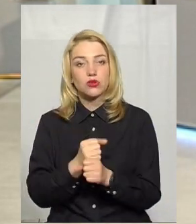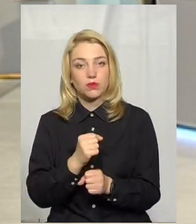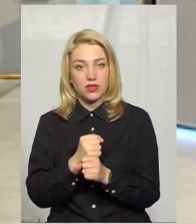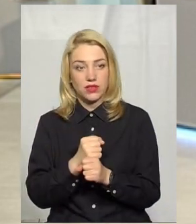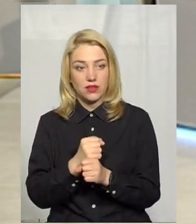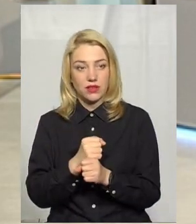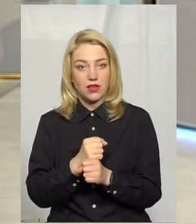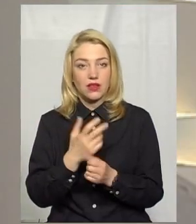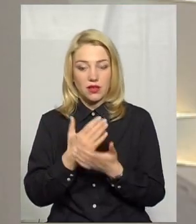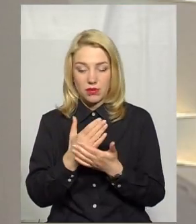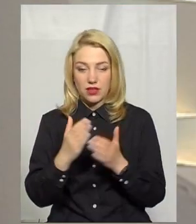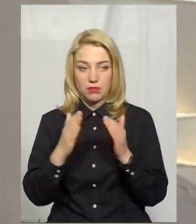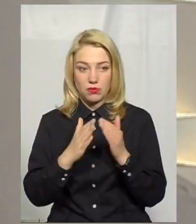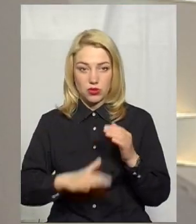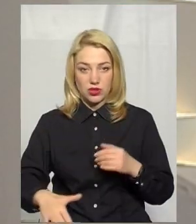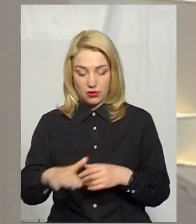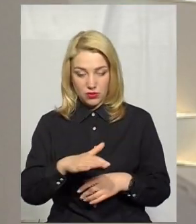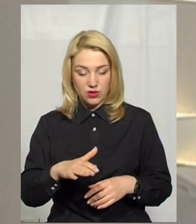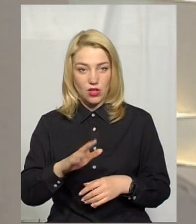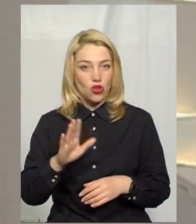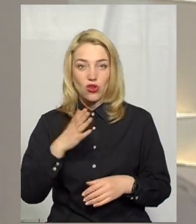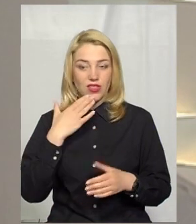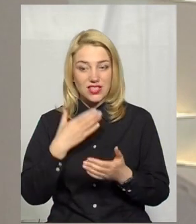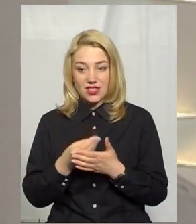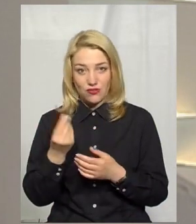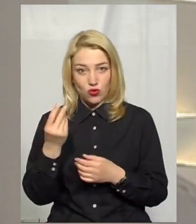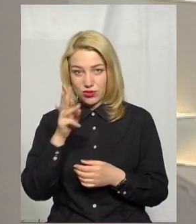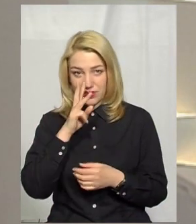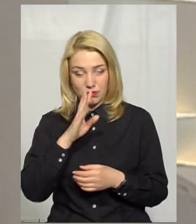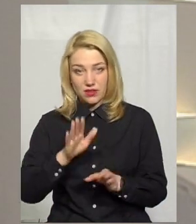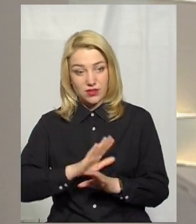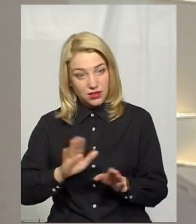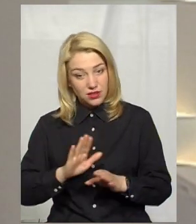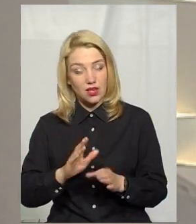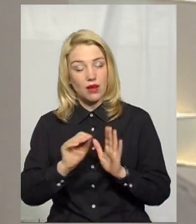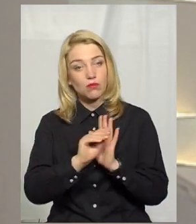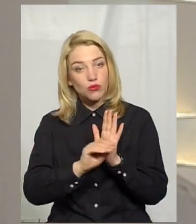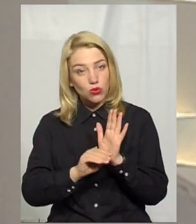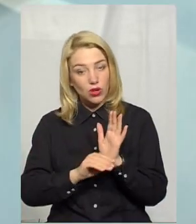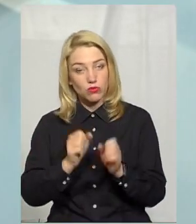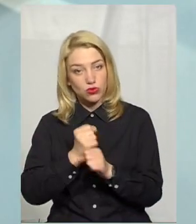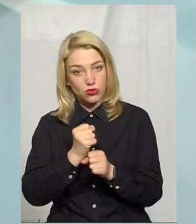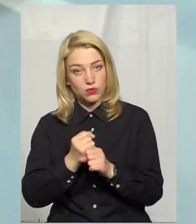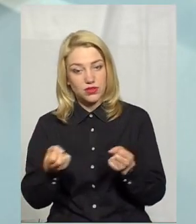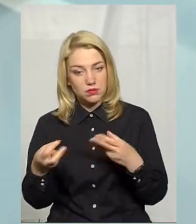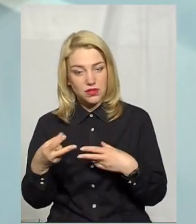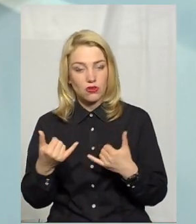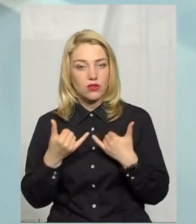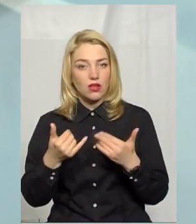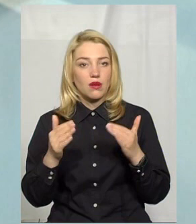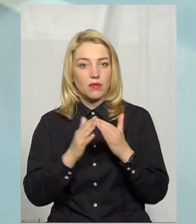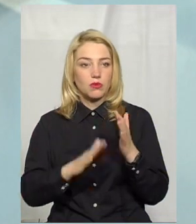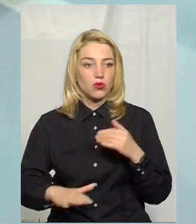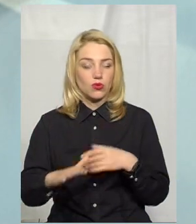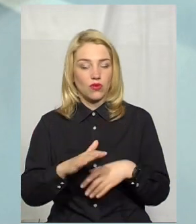прибудинкову територію і так далі Але не за свої кошти А просунути якусь програму прибудинкових територій Тому що